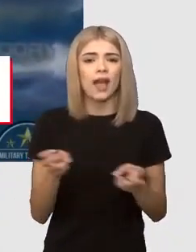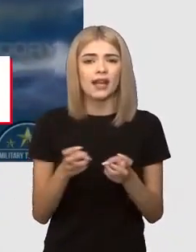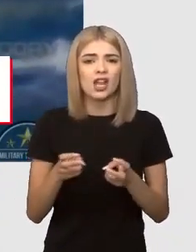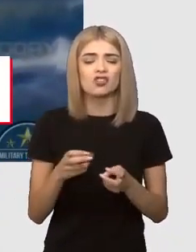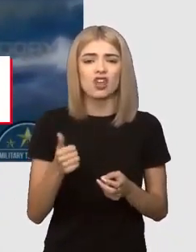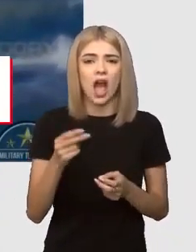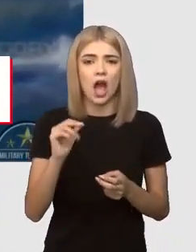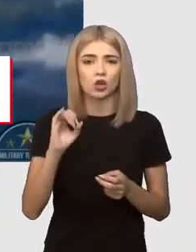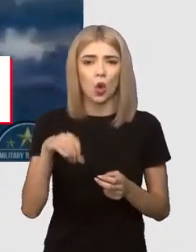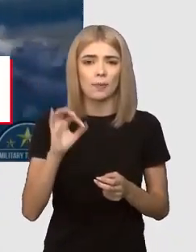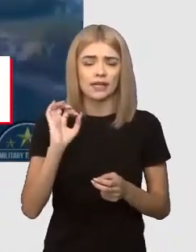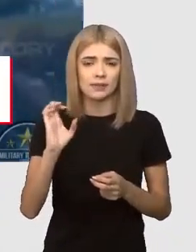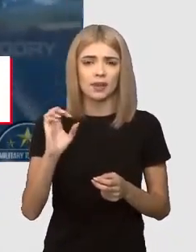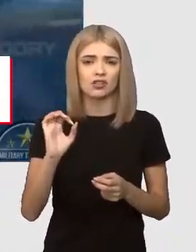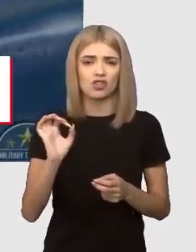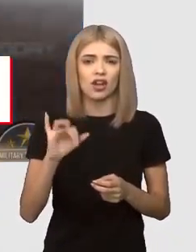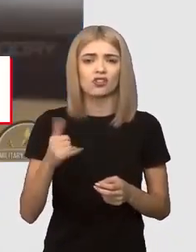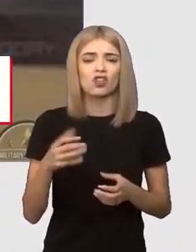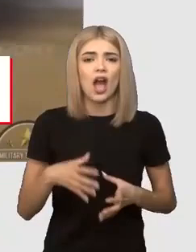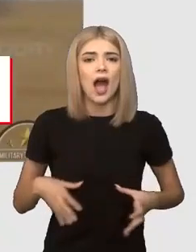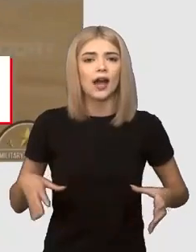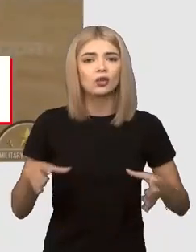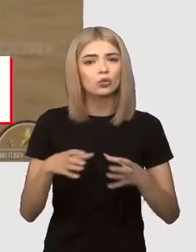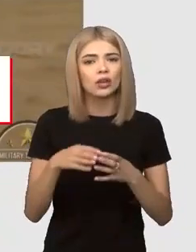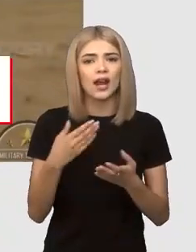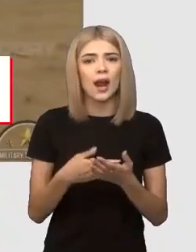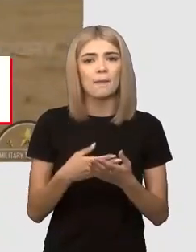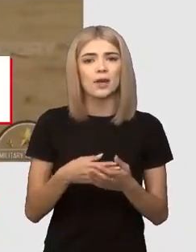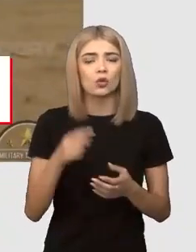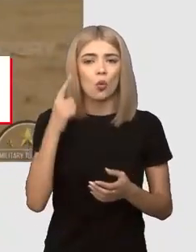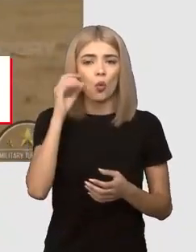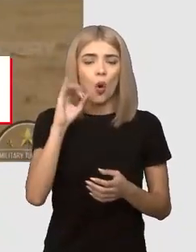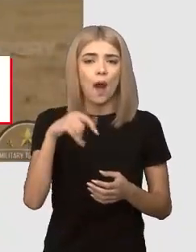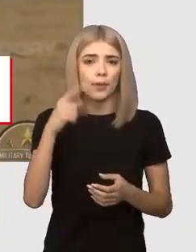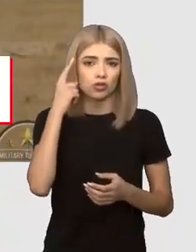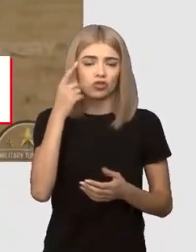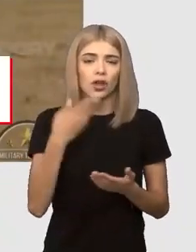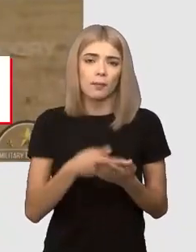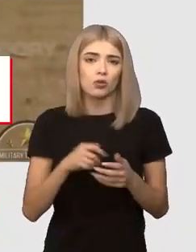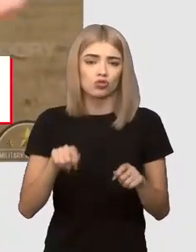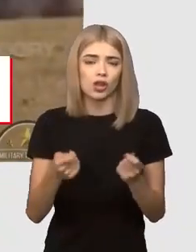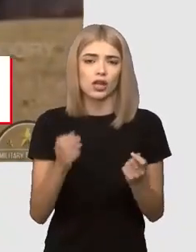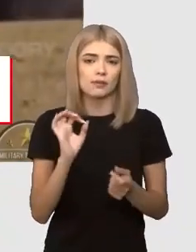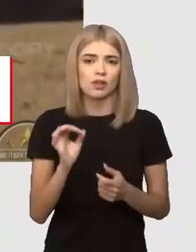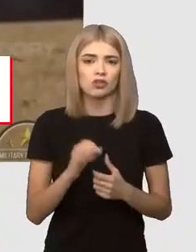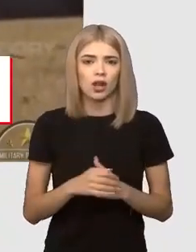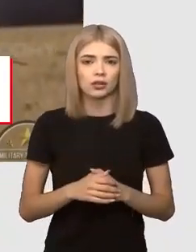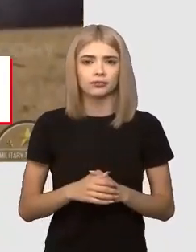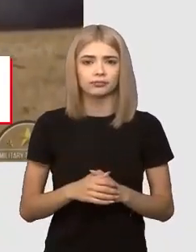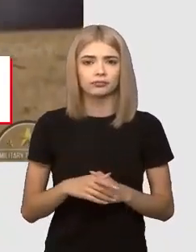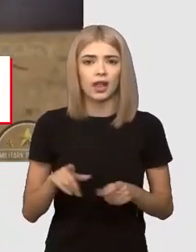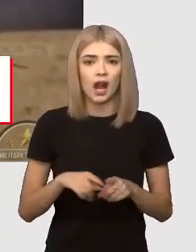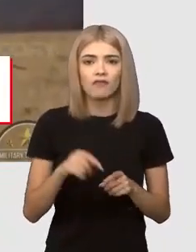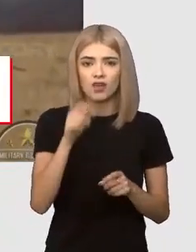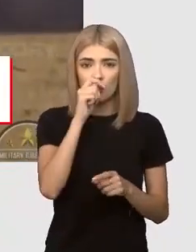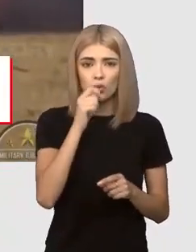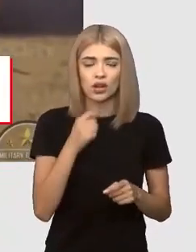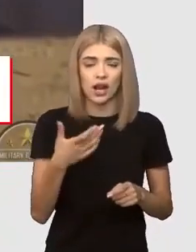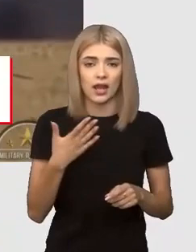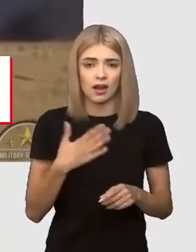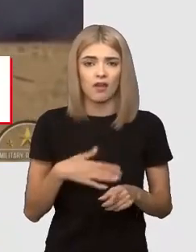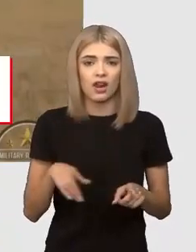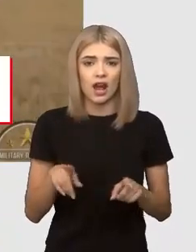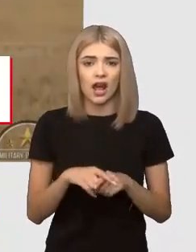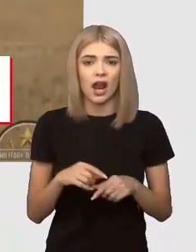Internațională pentru Energie Atomică, dar și la Asociația Mondială a Operatorilor Nucleari. Ucraina vrea până la urmă ca